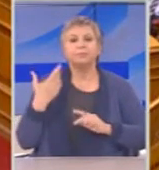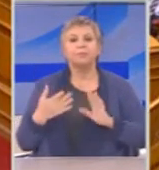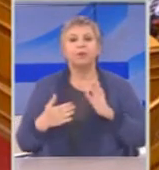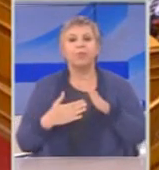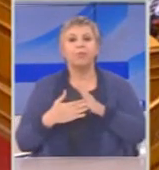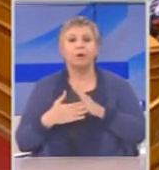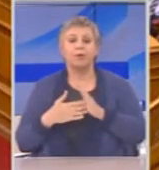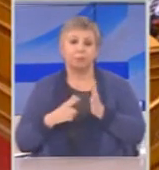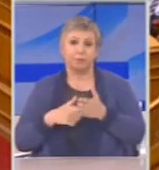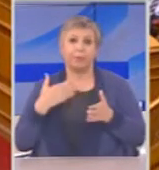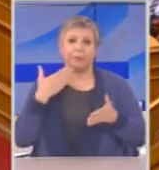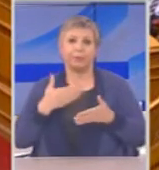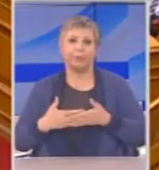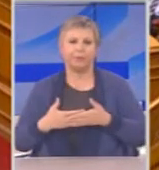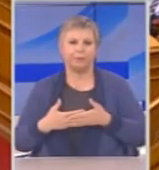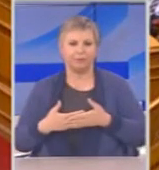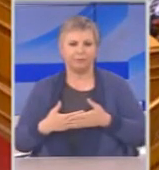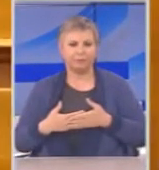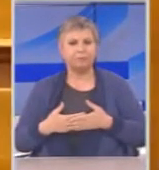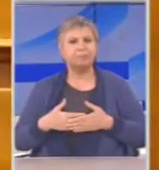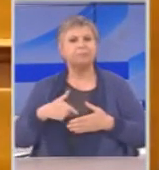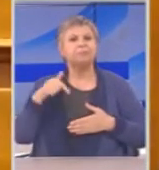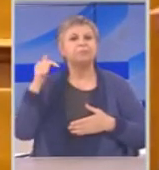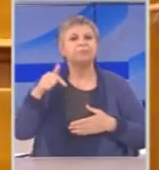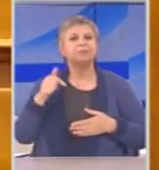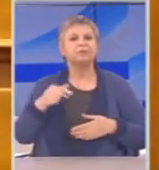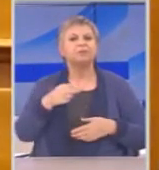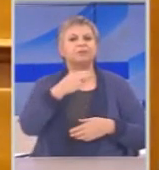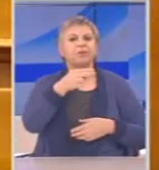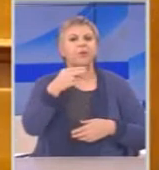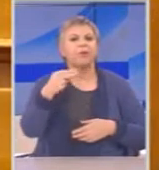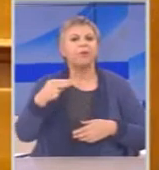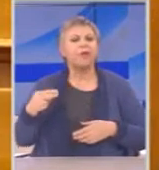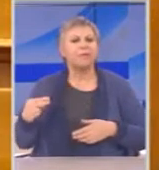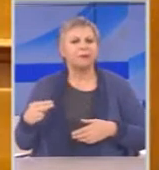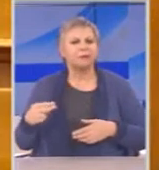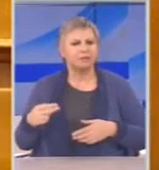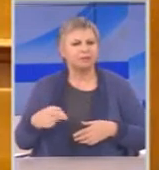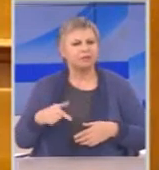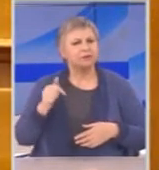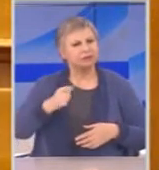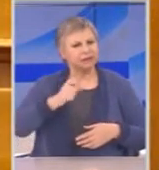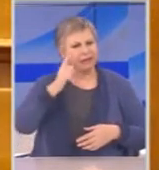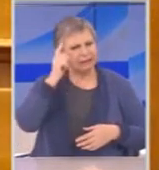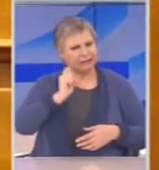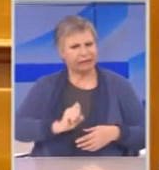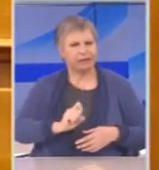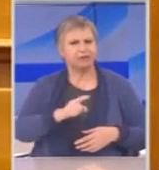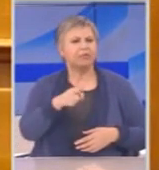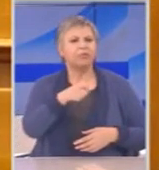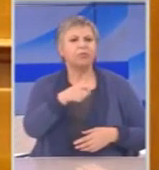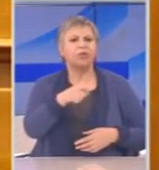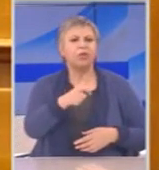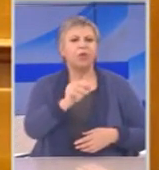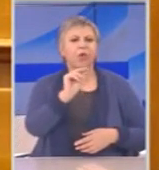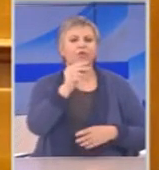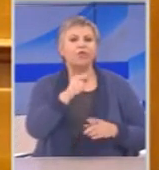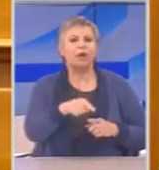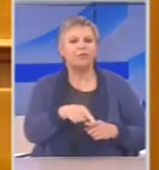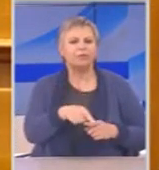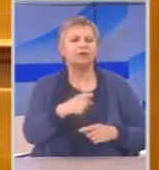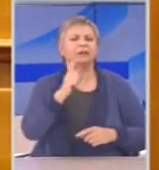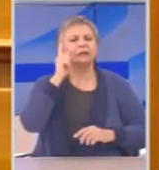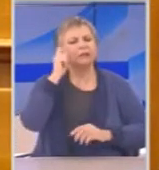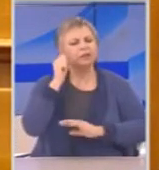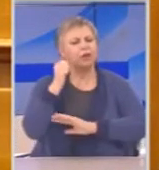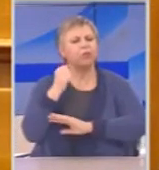σε μία από αυτές υποθέσεις ο κύριος Δαράκης νομίζω το ξέρει καλά και ο κύριος Δένδιας το ξέρει καλά ακριβώς την